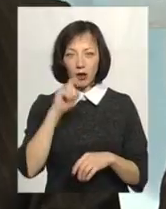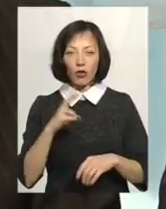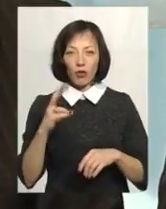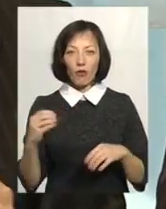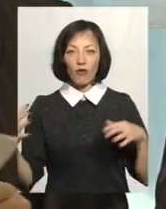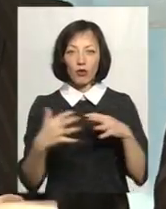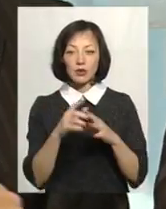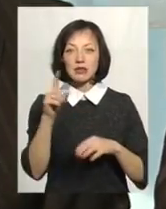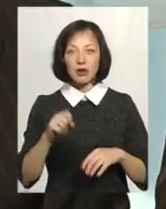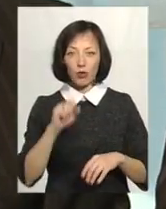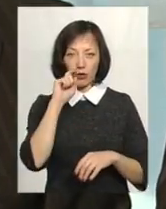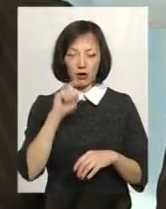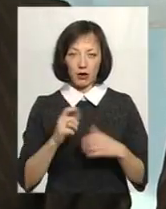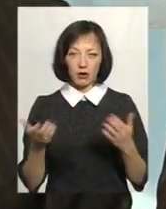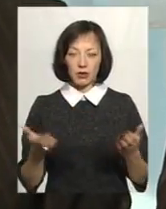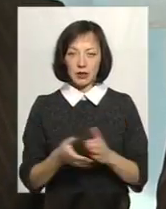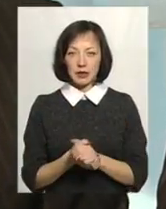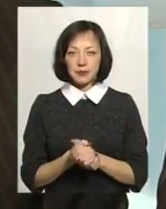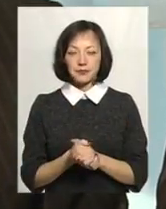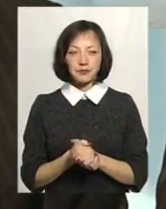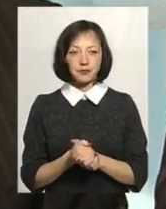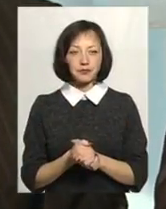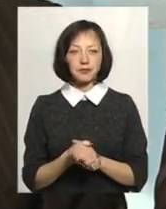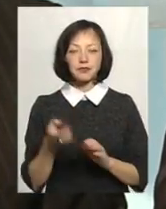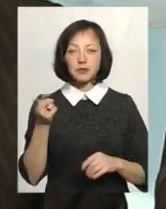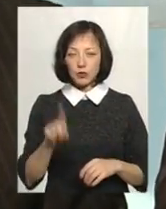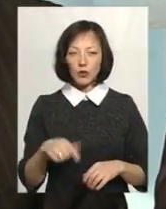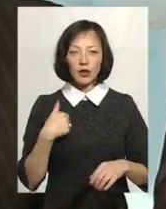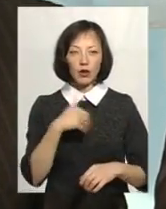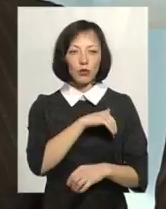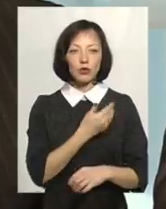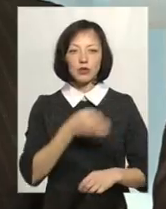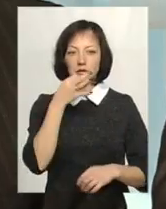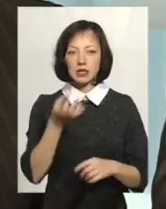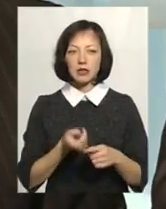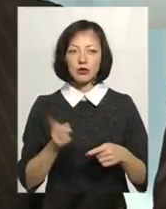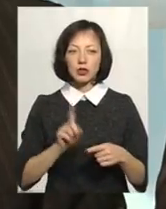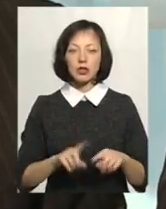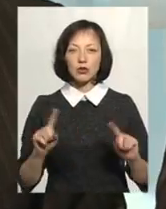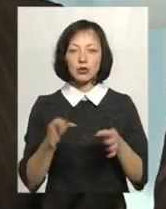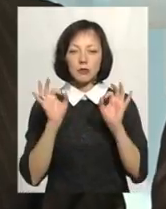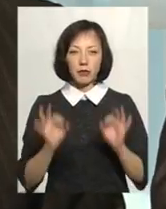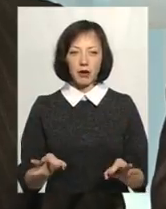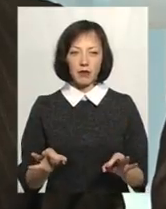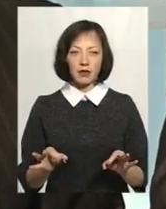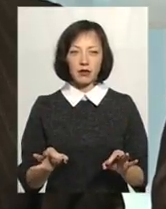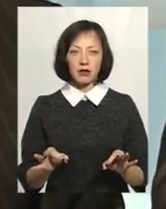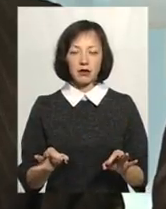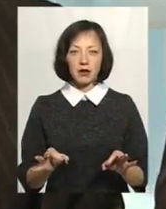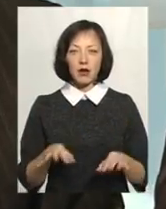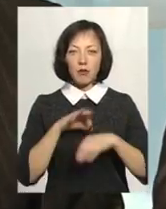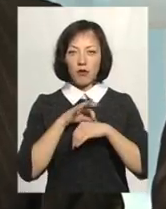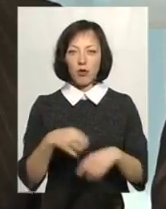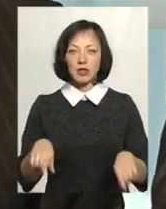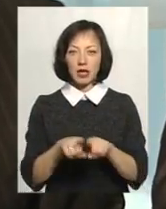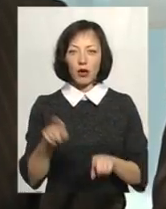воюють за Україну. І тому я хочу сказати, що це дуже правильна річ, так проводить